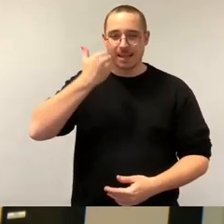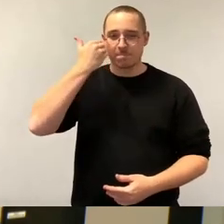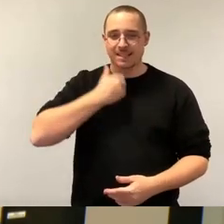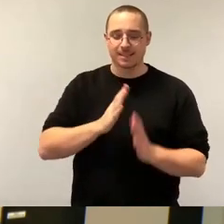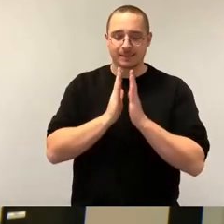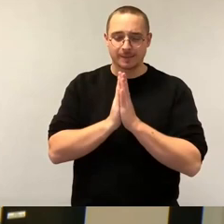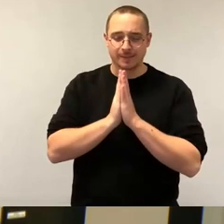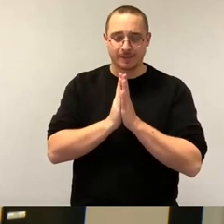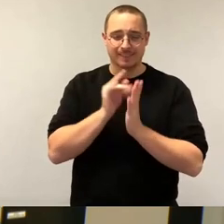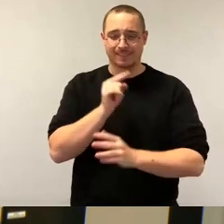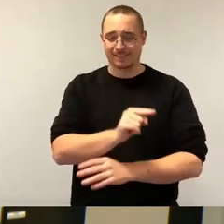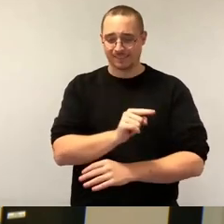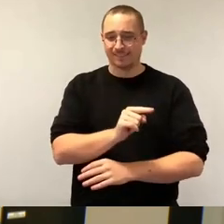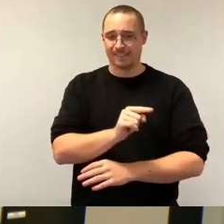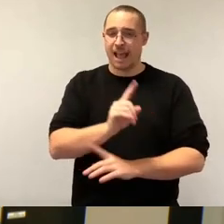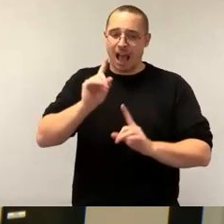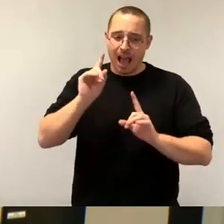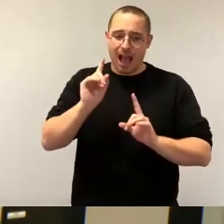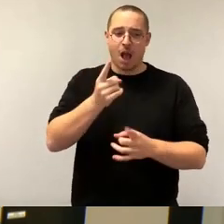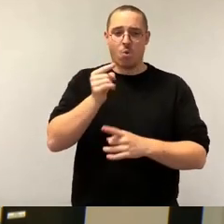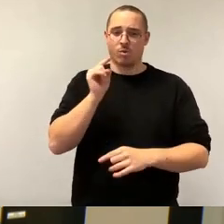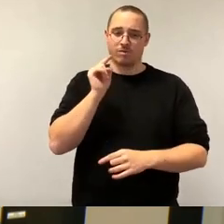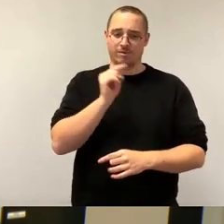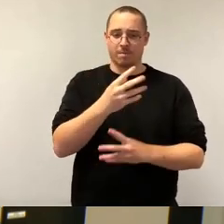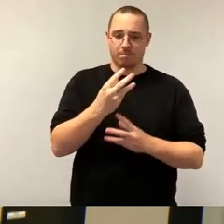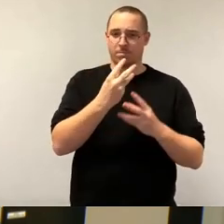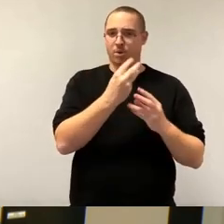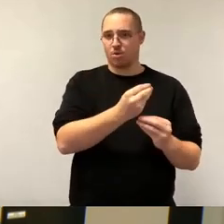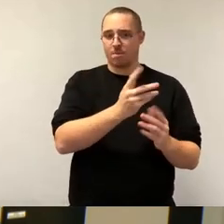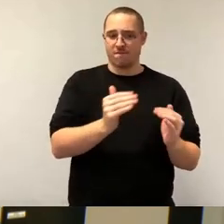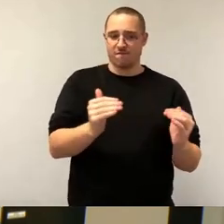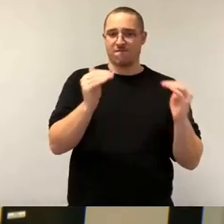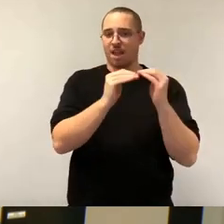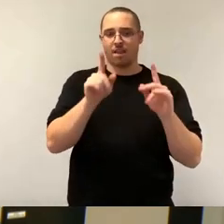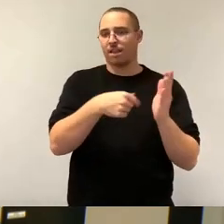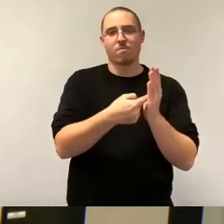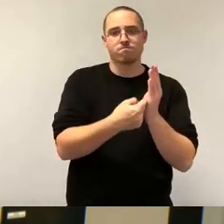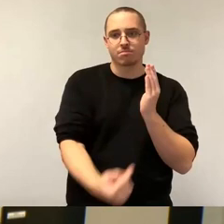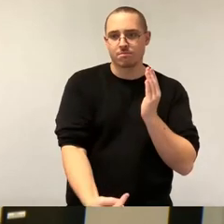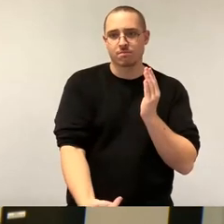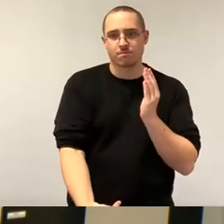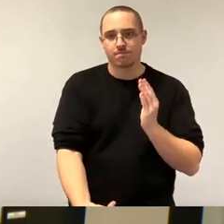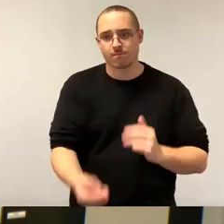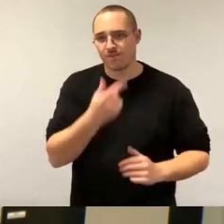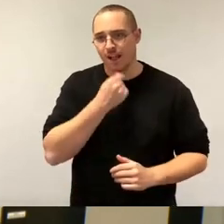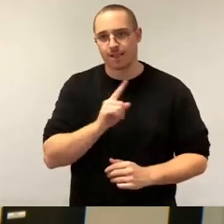dass diese Leute nicht mehr hinten runterfallen. Dann ist das nämlich sonst nicht in Ordnung, was hier passiert. Ansonsten